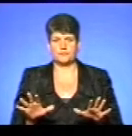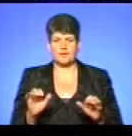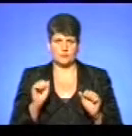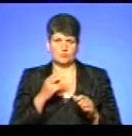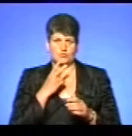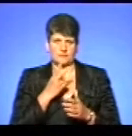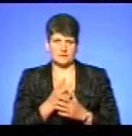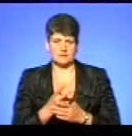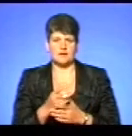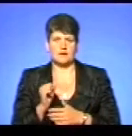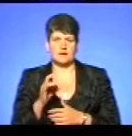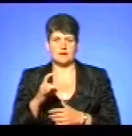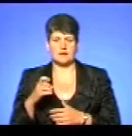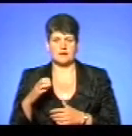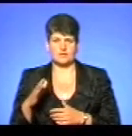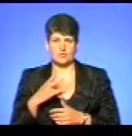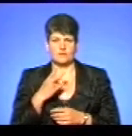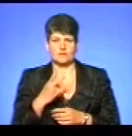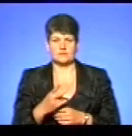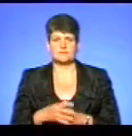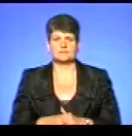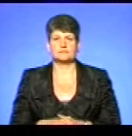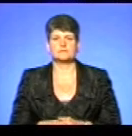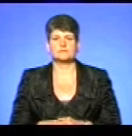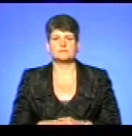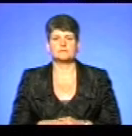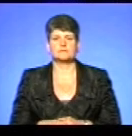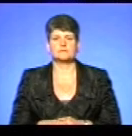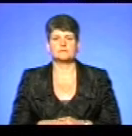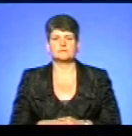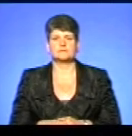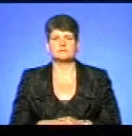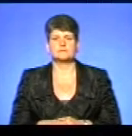сюжет. У нас є архівний сюжет новорічний. Прошу зараз режисерів його показати. Ми подивимося.